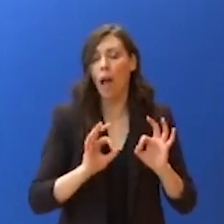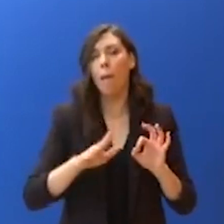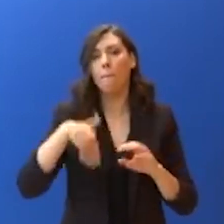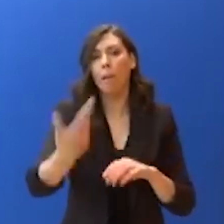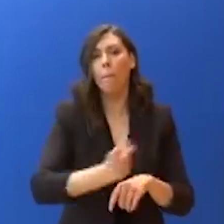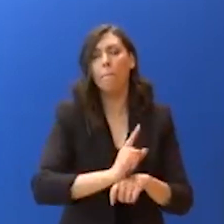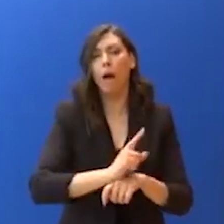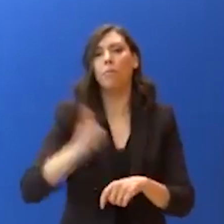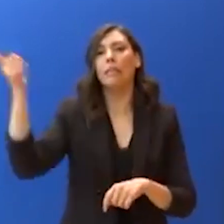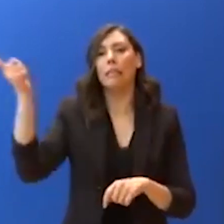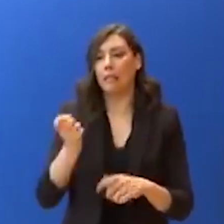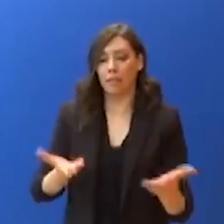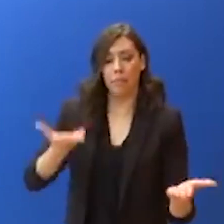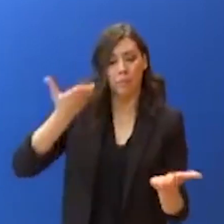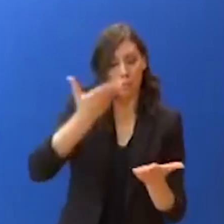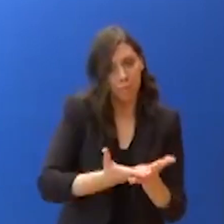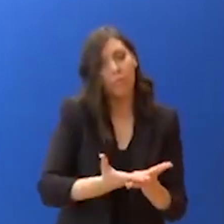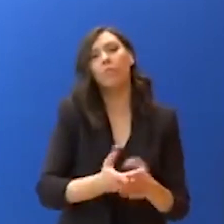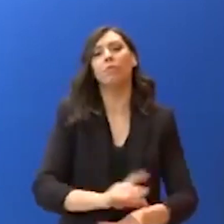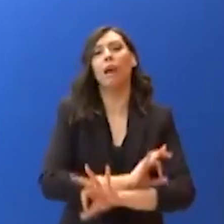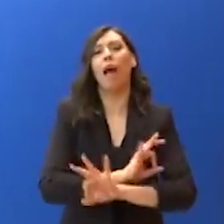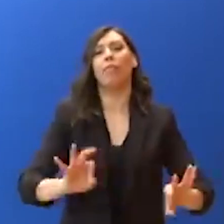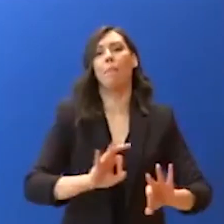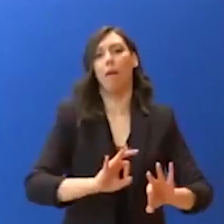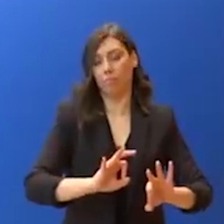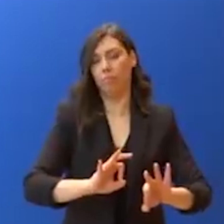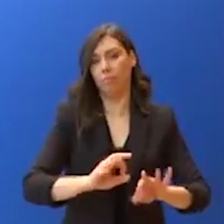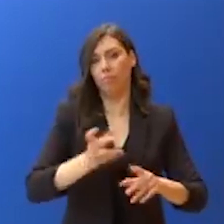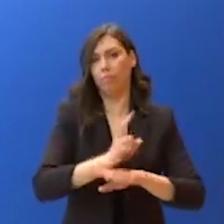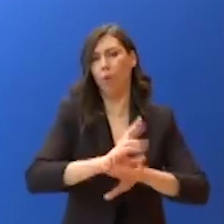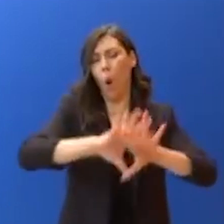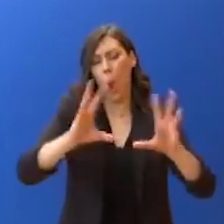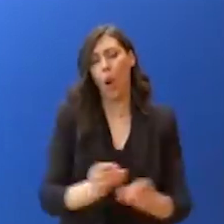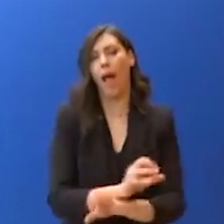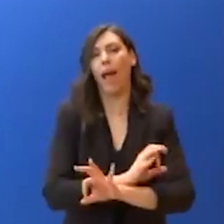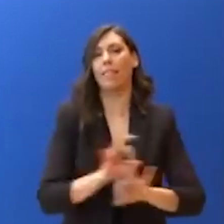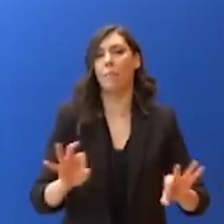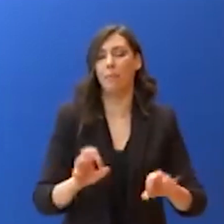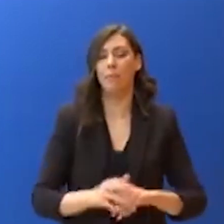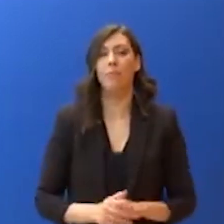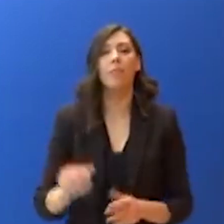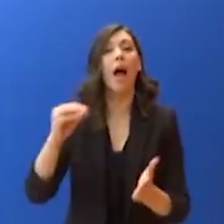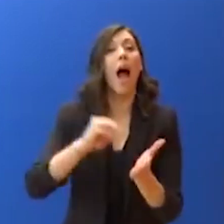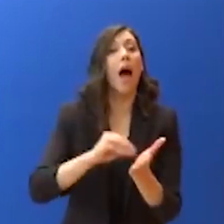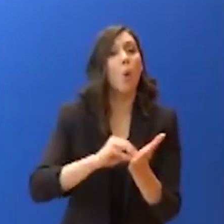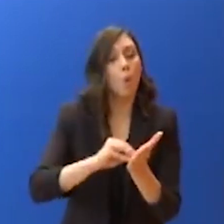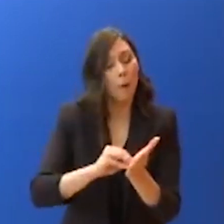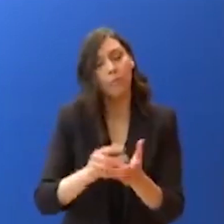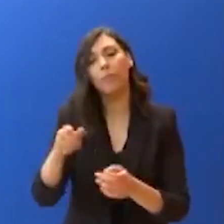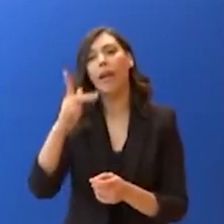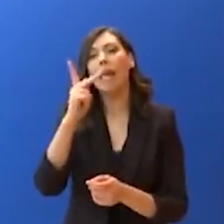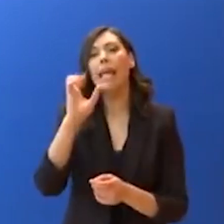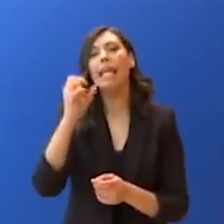λεπτά από την υποβολή της αίτησης. Στο μεταξύ, ξεκινά μια νέα διαδικασία εξυπηρέτησης μέσω των ΚΕΠ που θα γίνεται